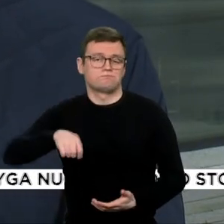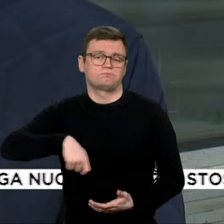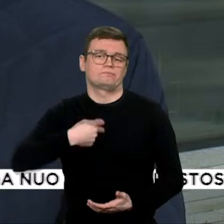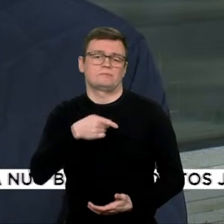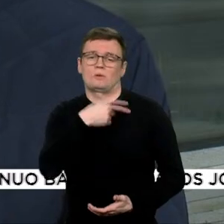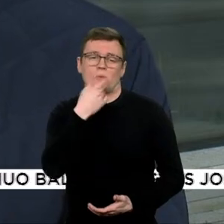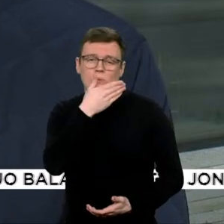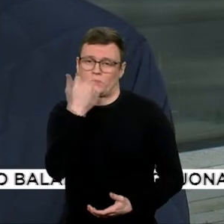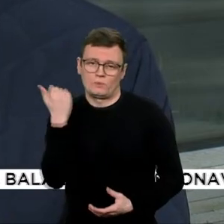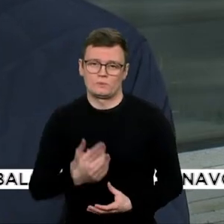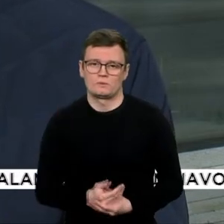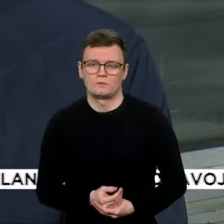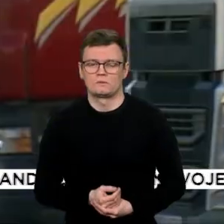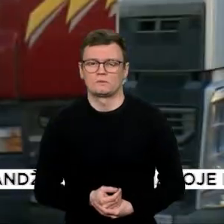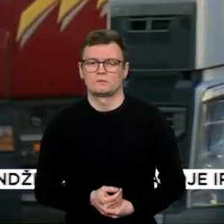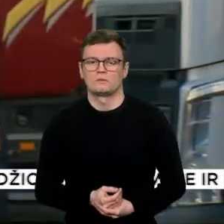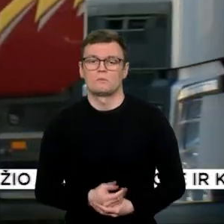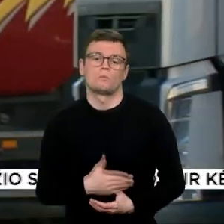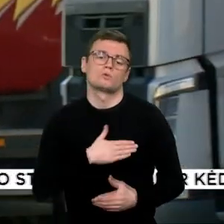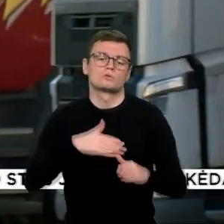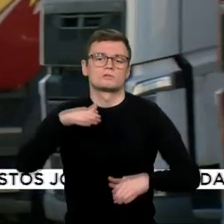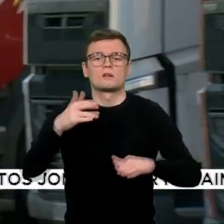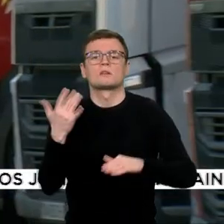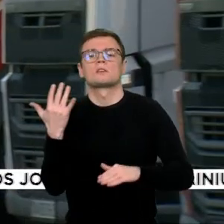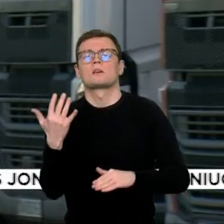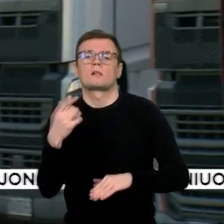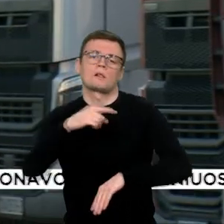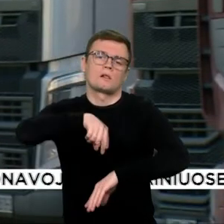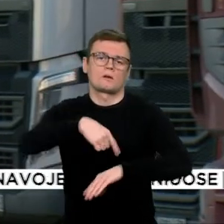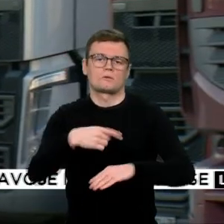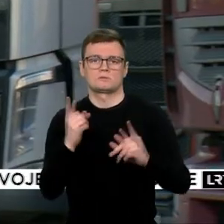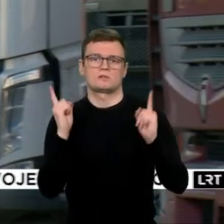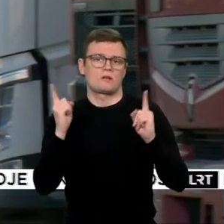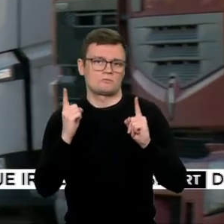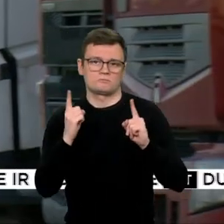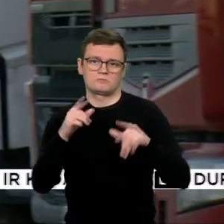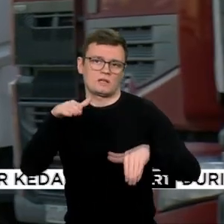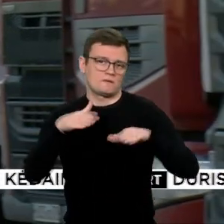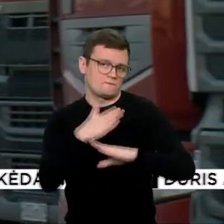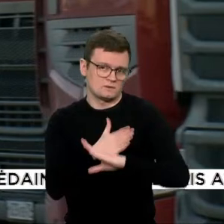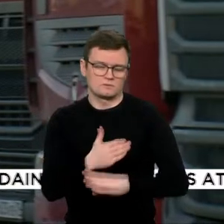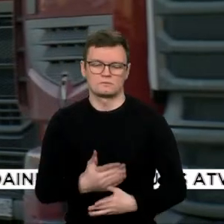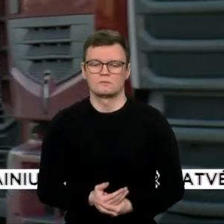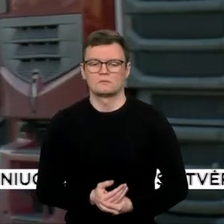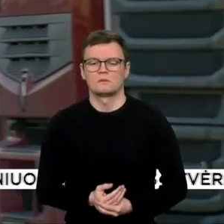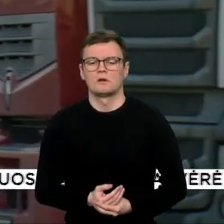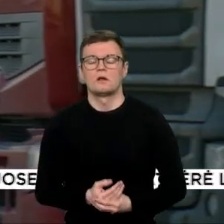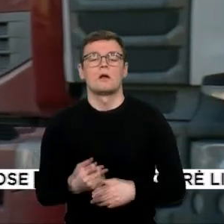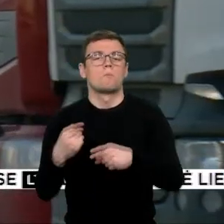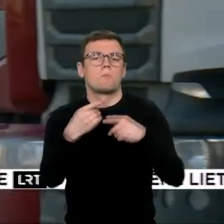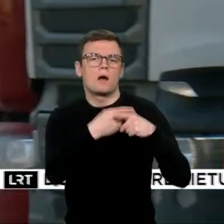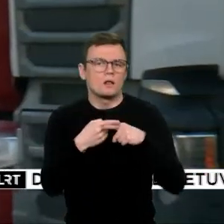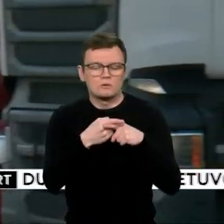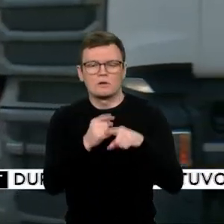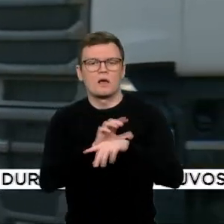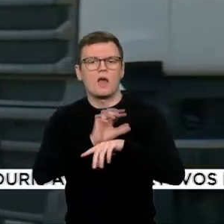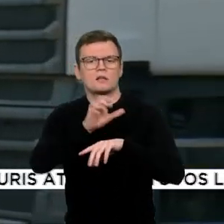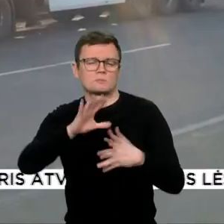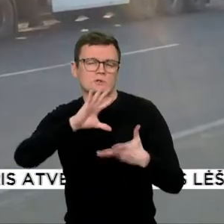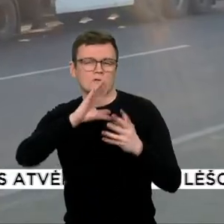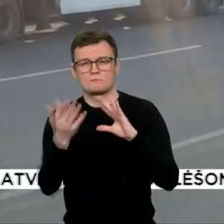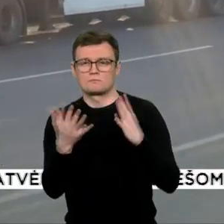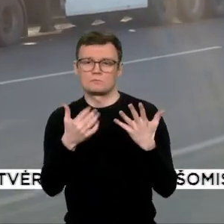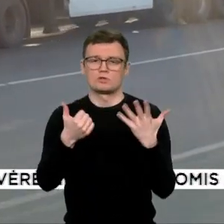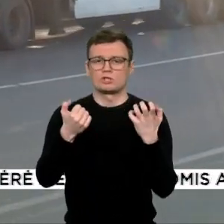produkcija yra saugama mūsų sandėliuose. Į baltarusiją iki šiol eksportavo beveik 600 įmonių. Vežėjų asociacija